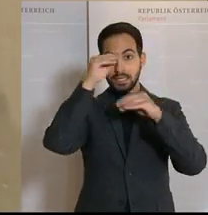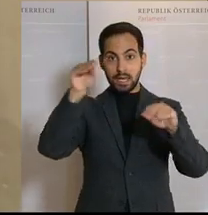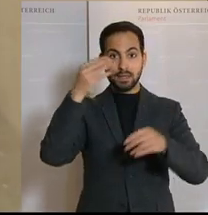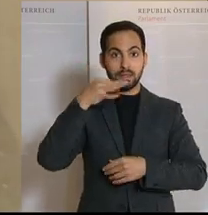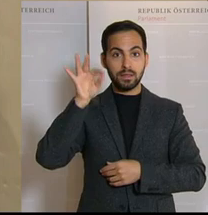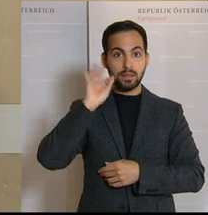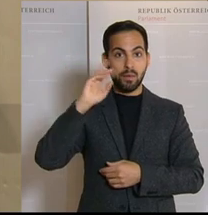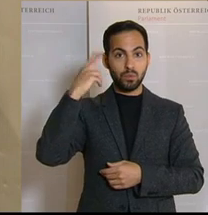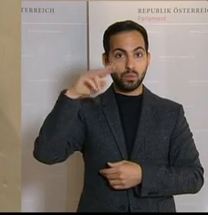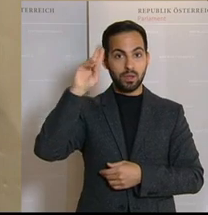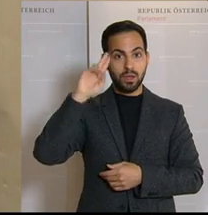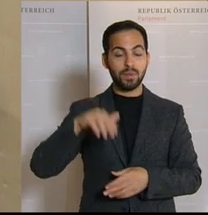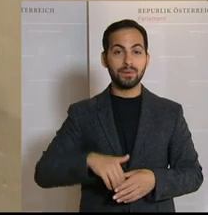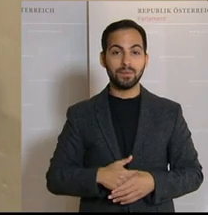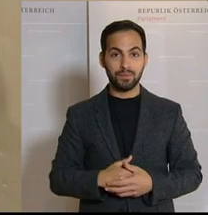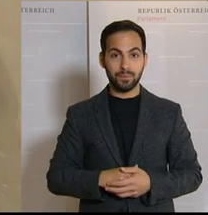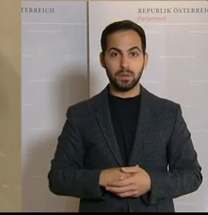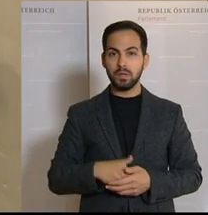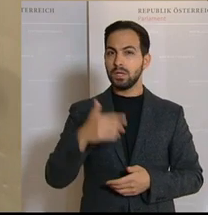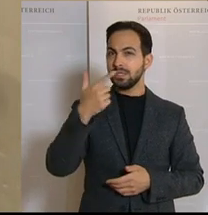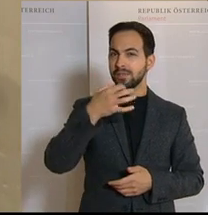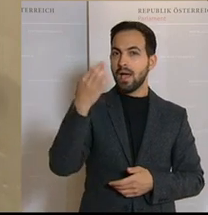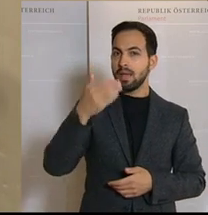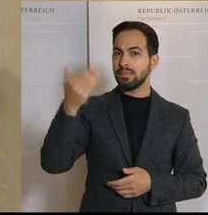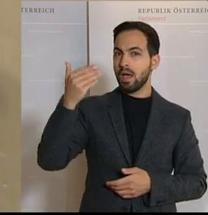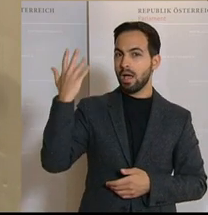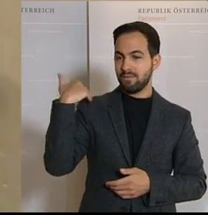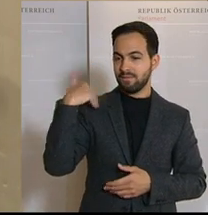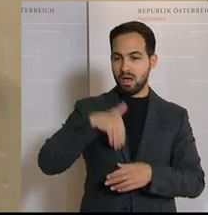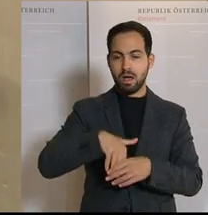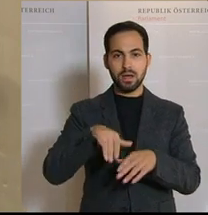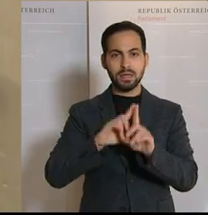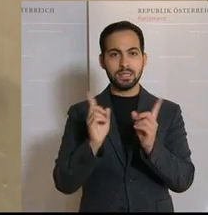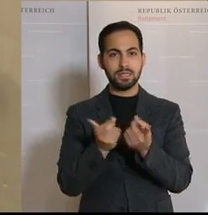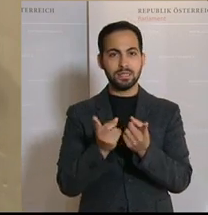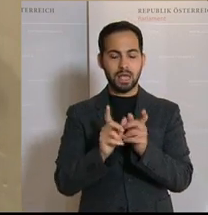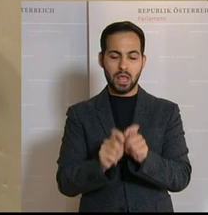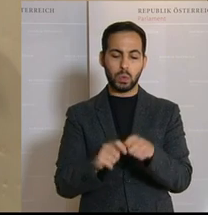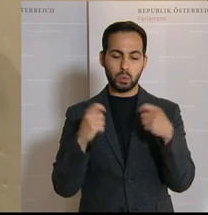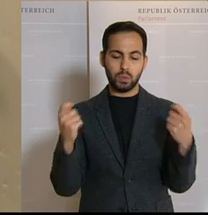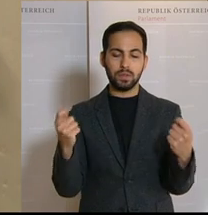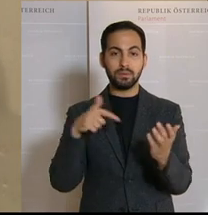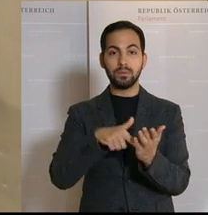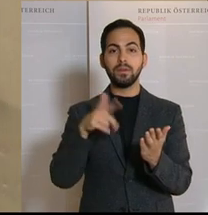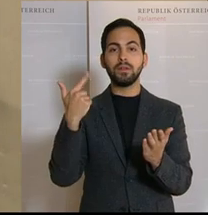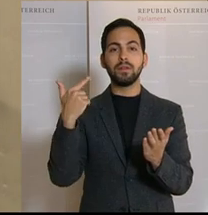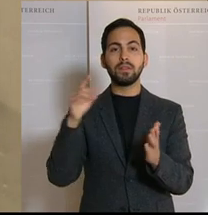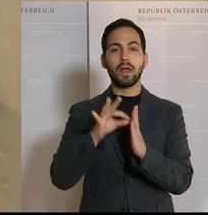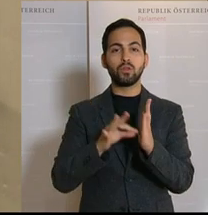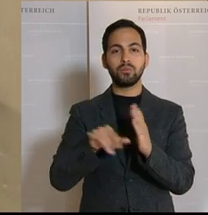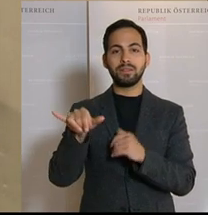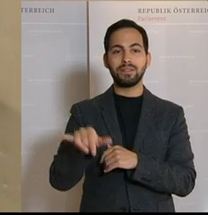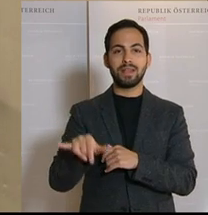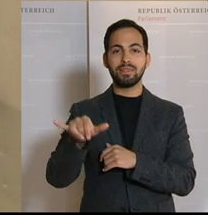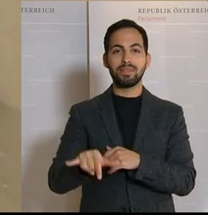und Herren, ich habe vor zwei Tagen eine Zeitung in Händen gehalten, die war vom Jänner. Wenn wir